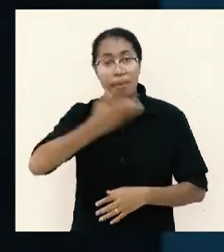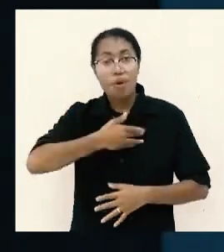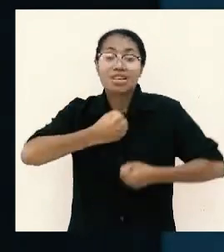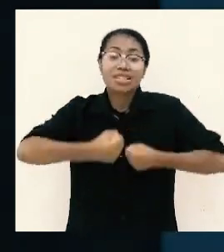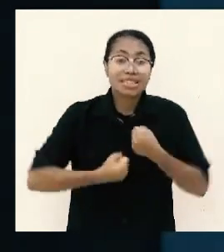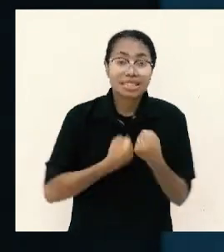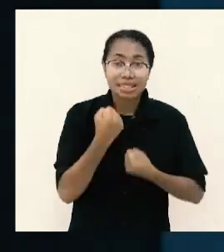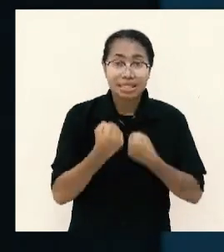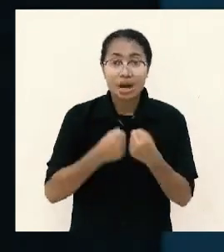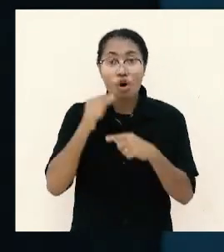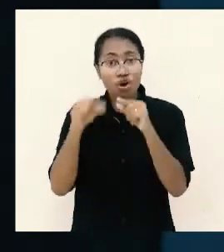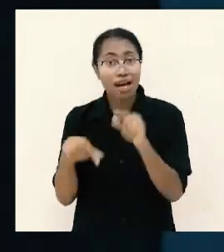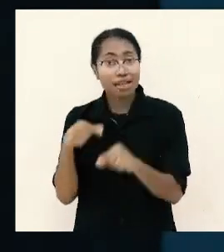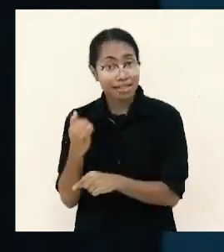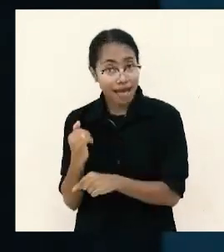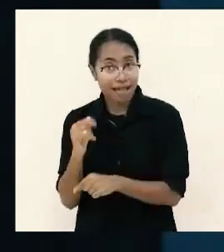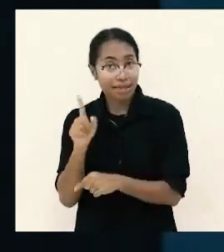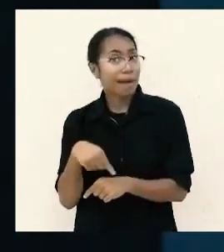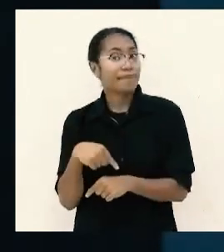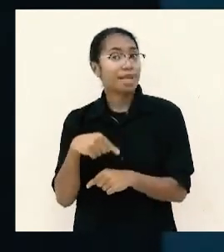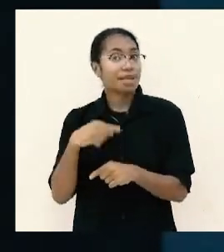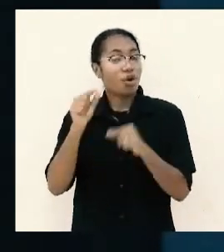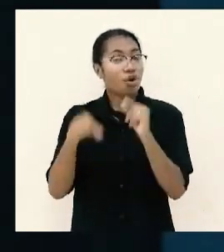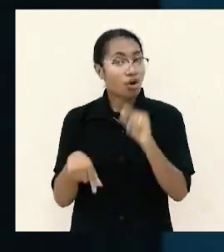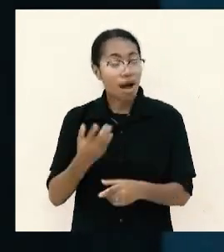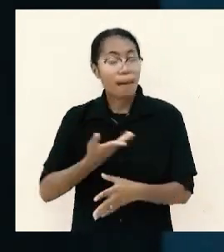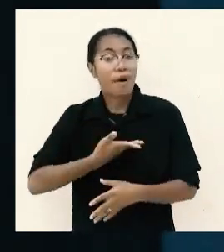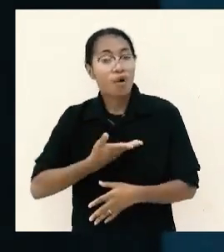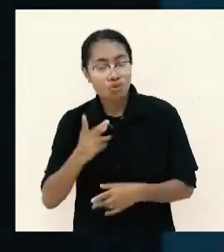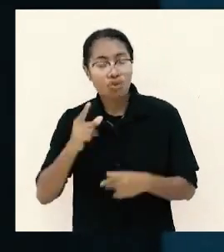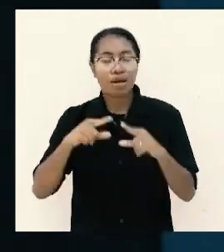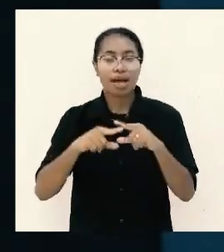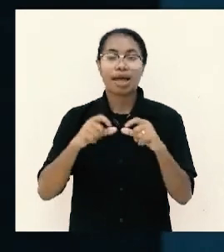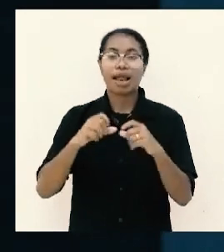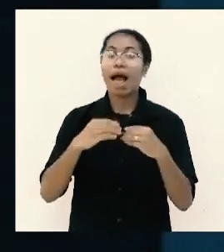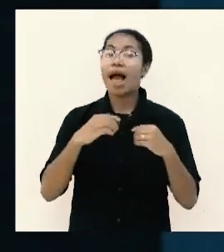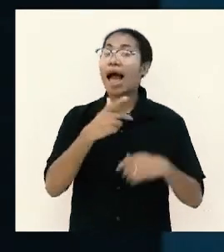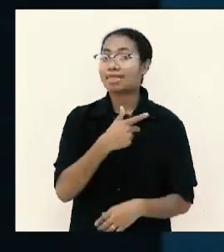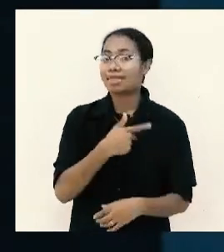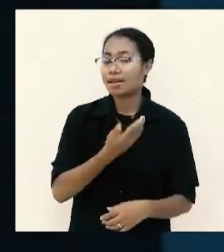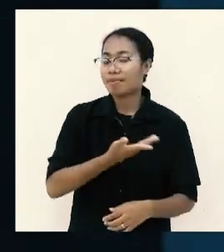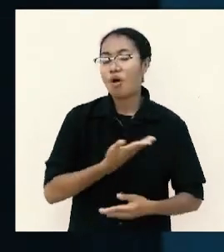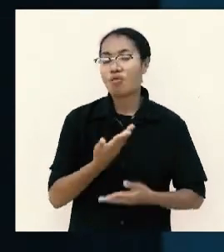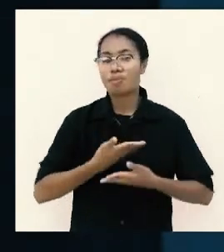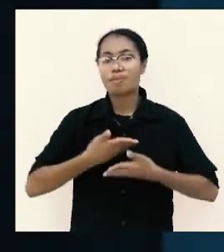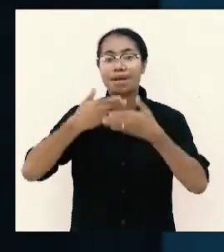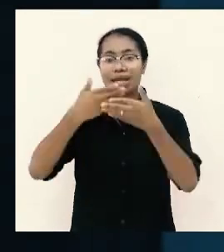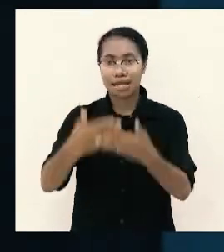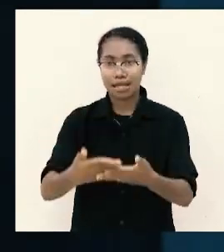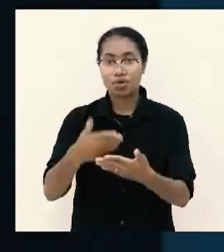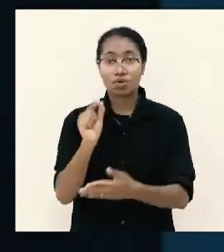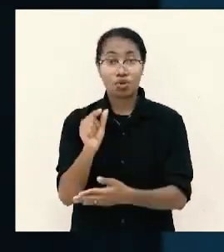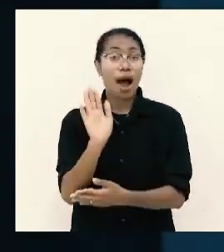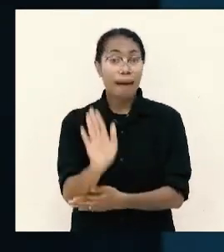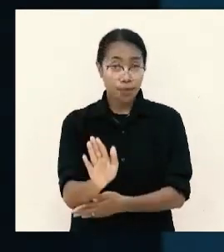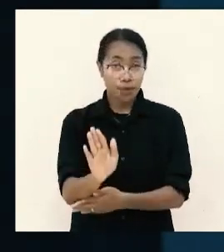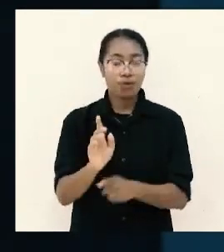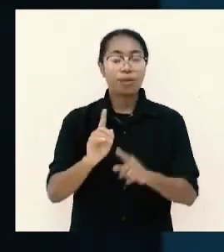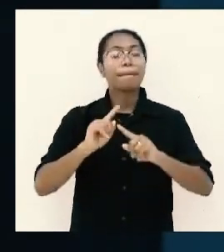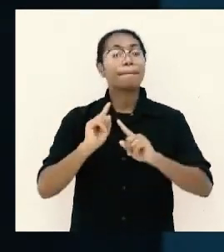tapi orangnya juga dengan rela hati mau memberi kepadamu maka